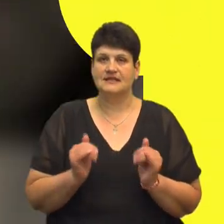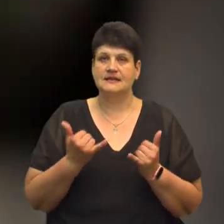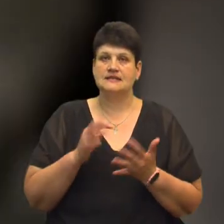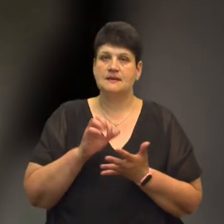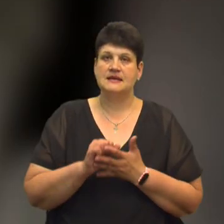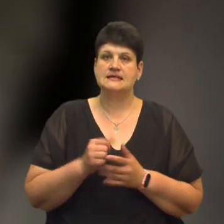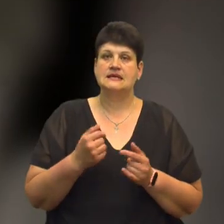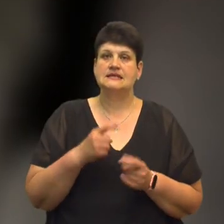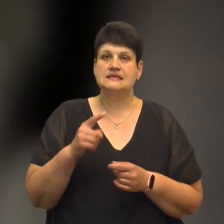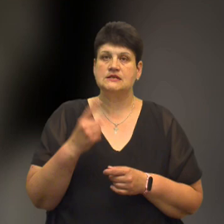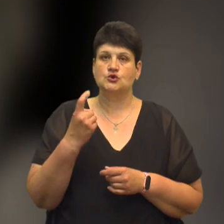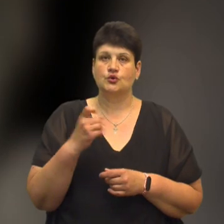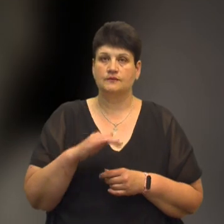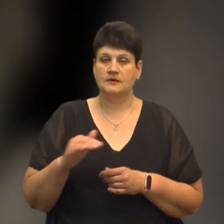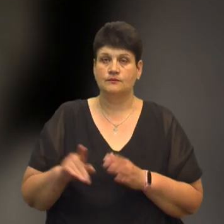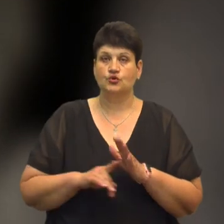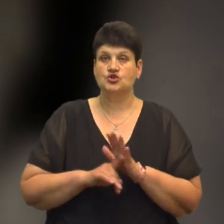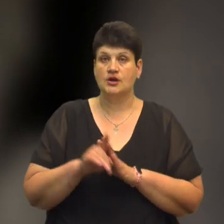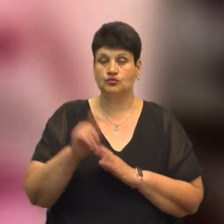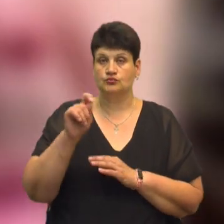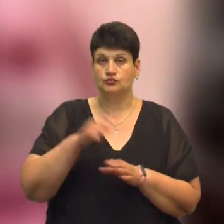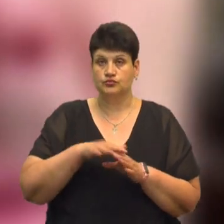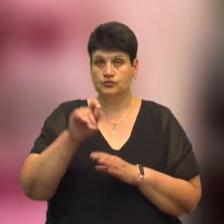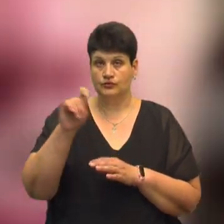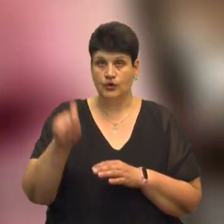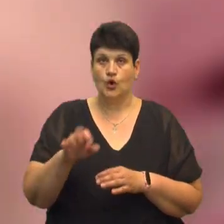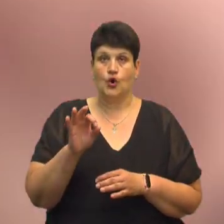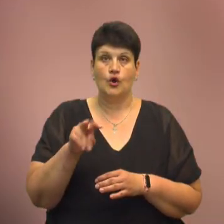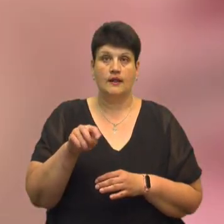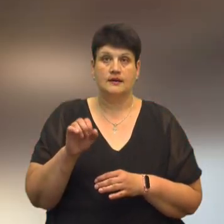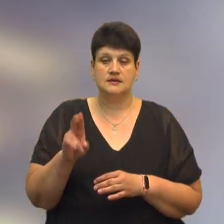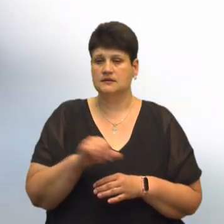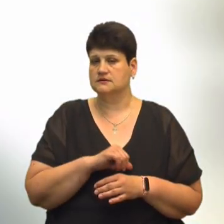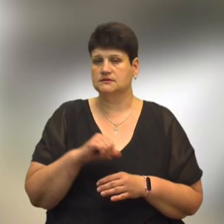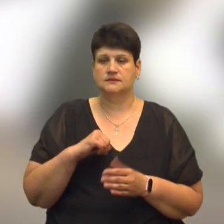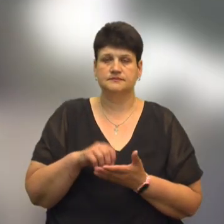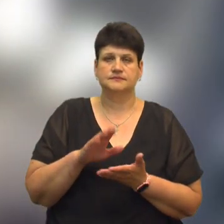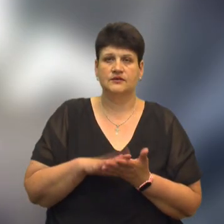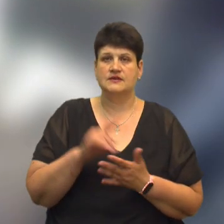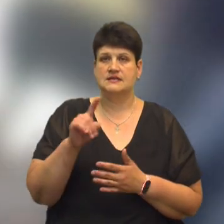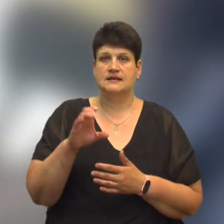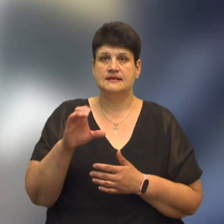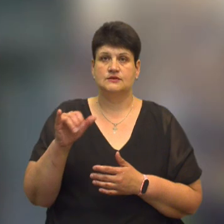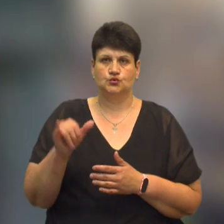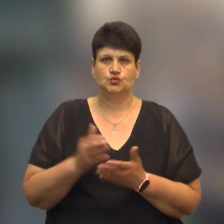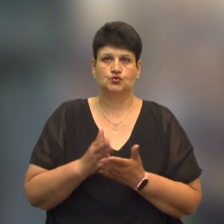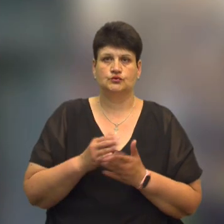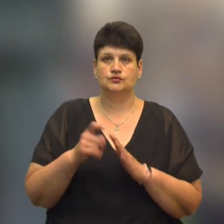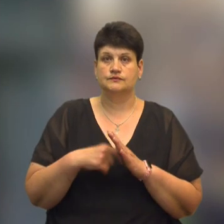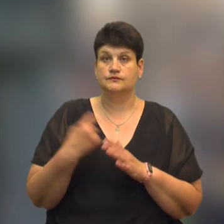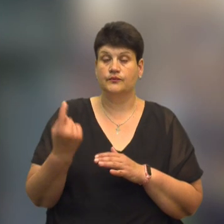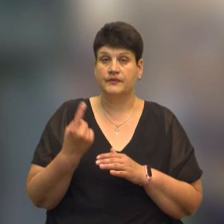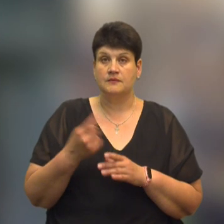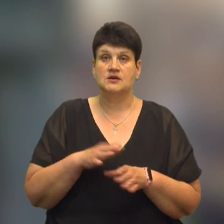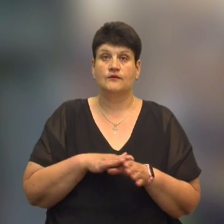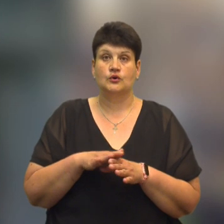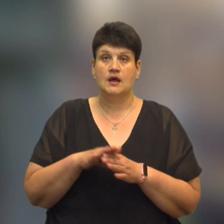Майже спочатку повномасштабної війни Олександр добровільно записався до ЗСУ. Служив на Донеччині. Під час виконання бойового